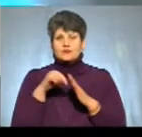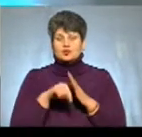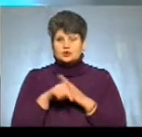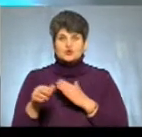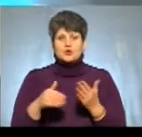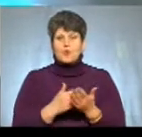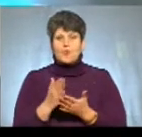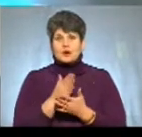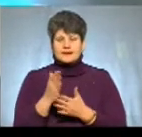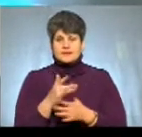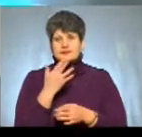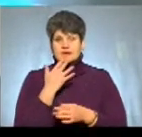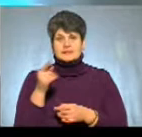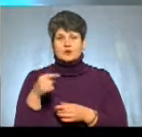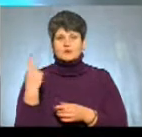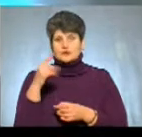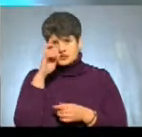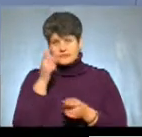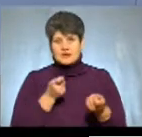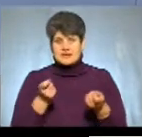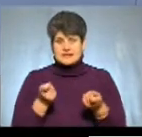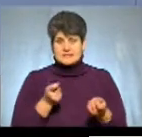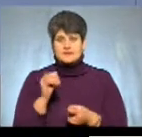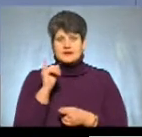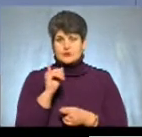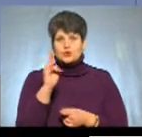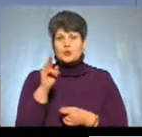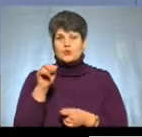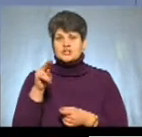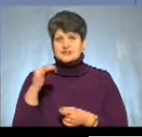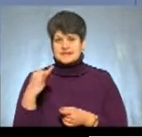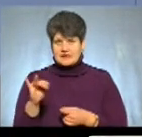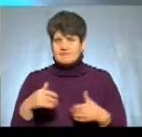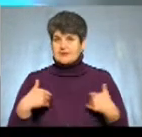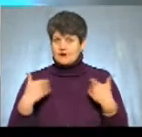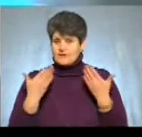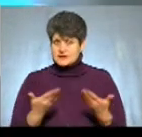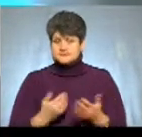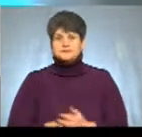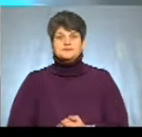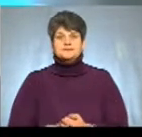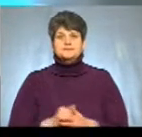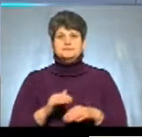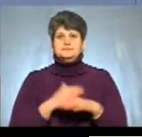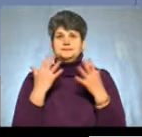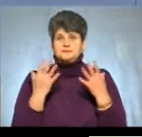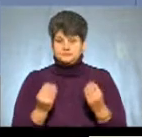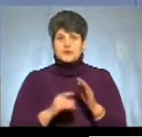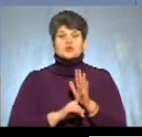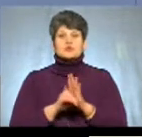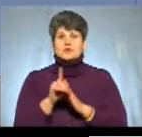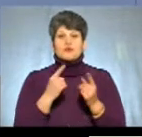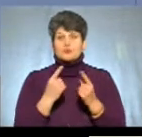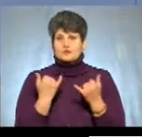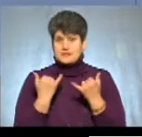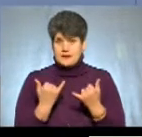національностей Тернопільської обласної державної адміністрації Ігор Кульчицький. Вітаю вас. Доброго дня. Розпочнемо розмову уже за